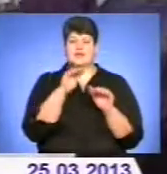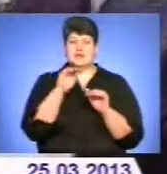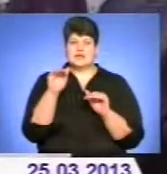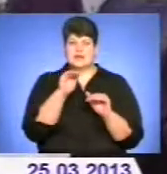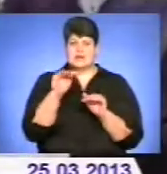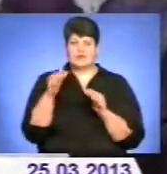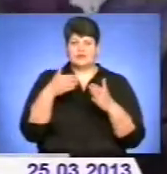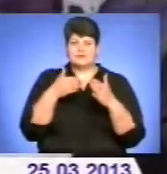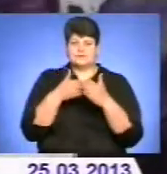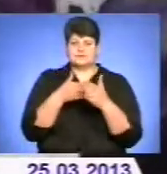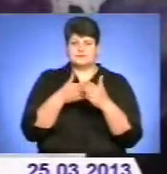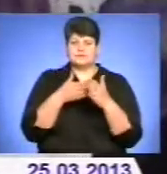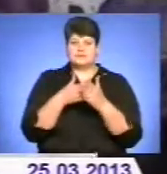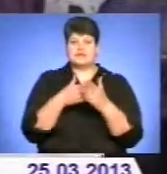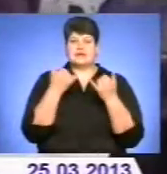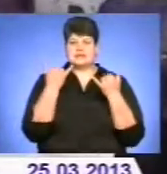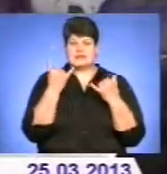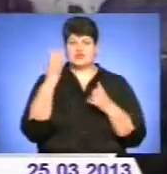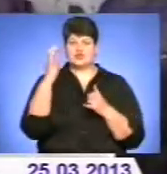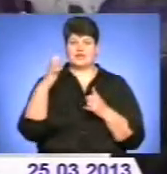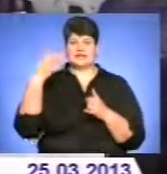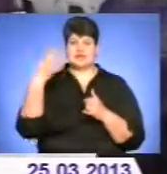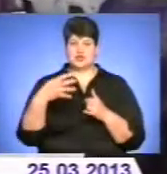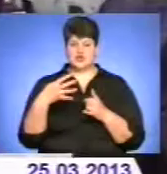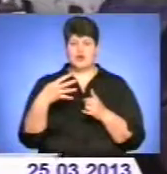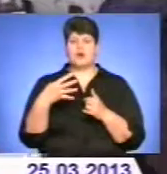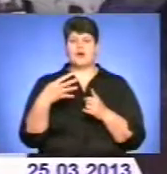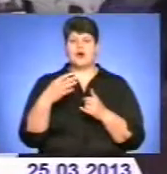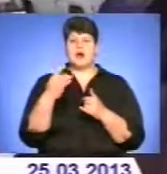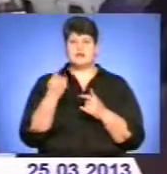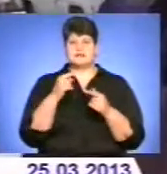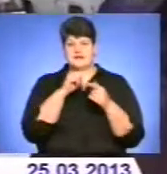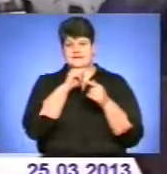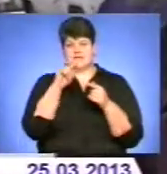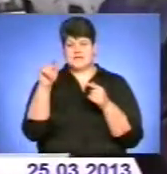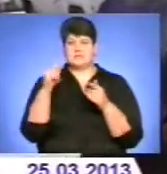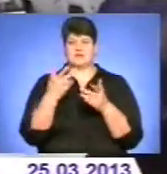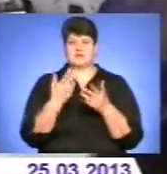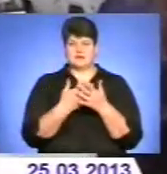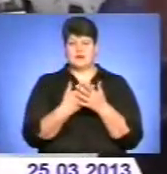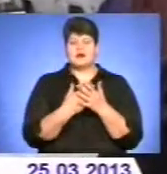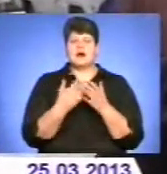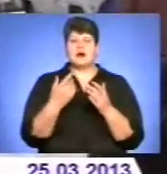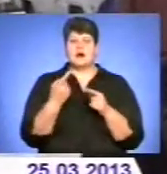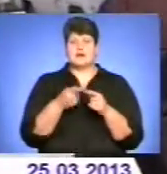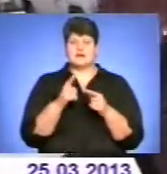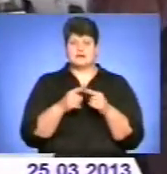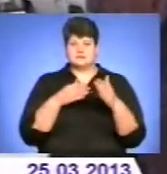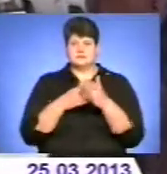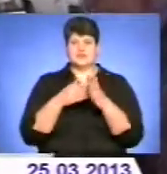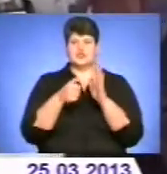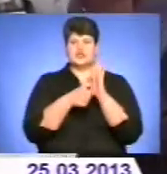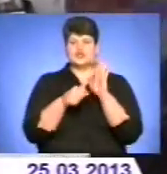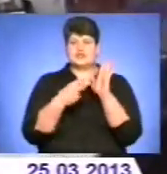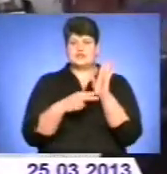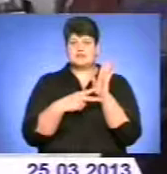Критичний рівень, якщо взяти рівень зараз 440, відносна відмінка цифра 440, критичний – це 670. Це